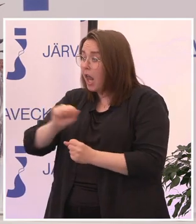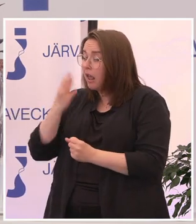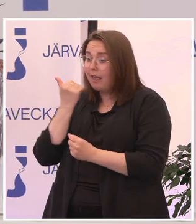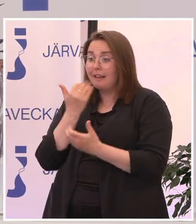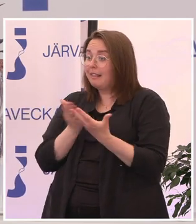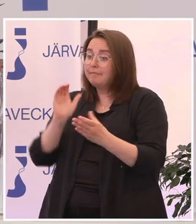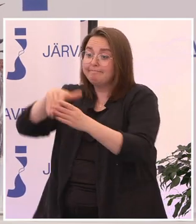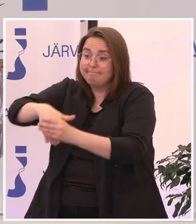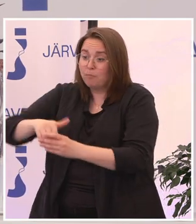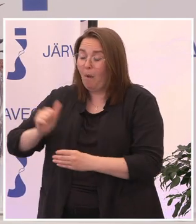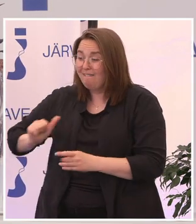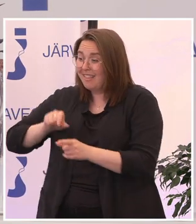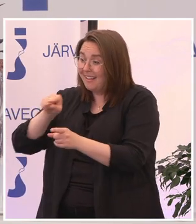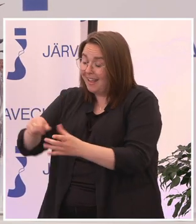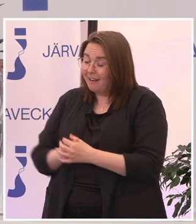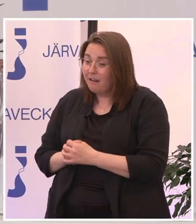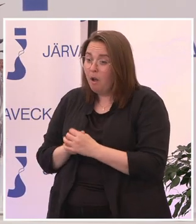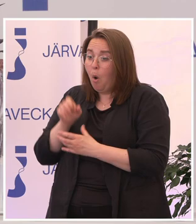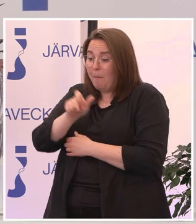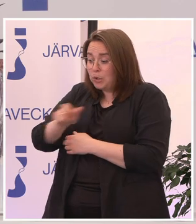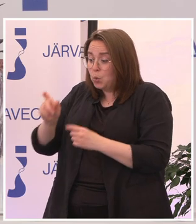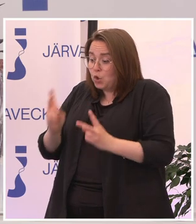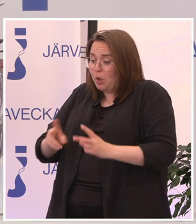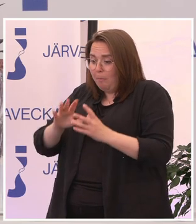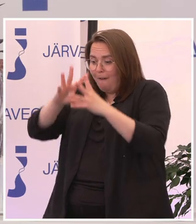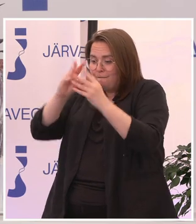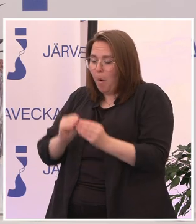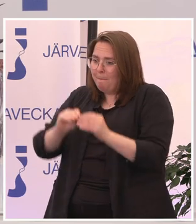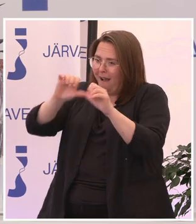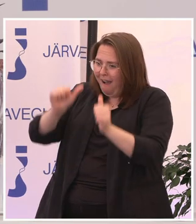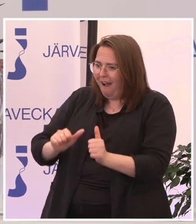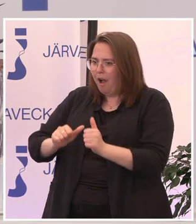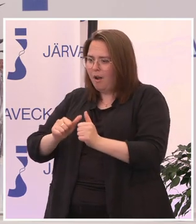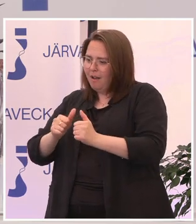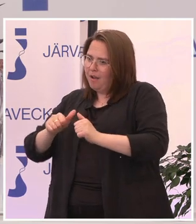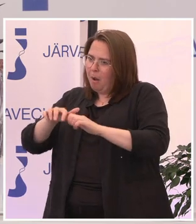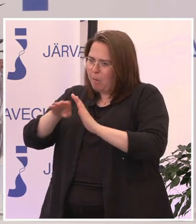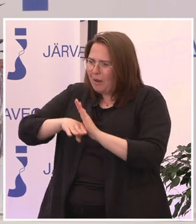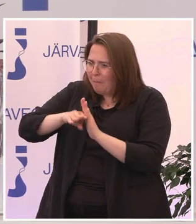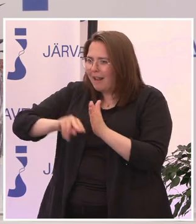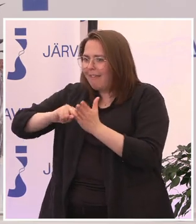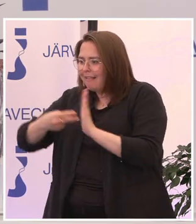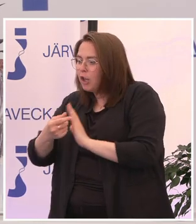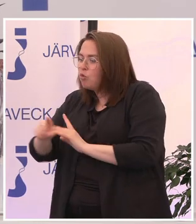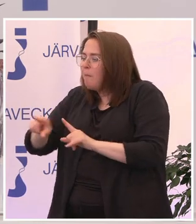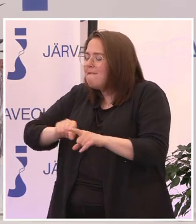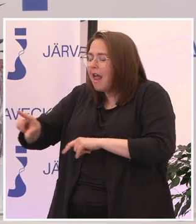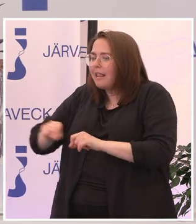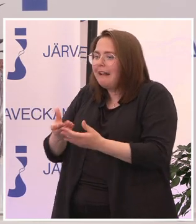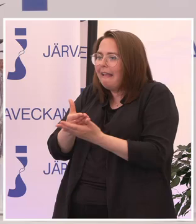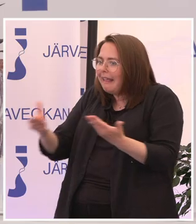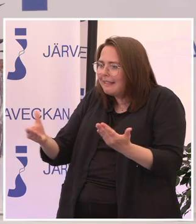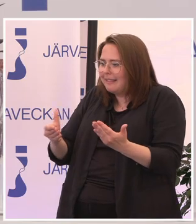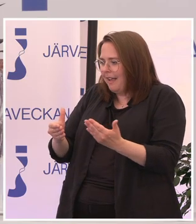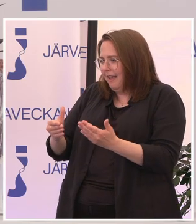till del. Nej. Och det är så att de som också utformar tekniken väljer ofta att inte